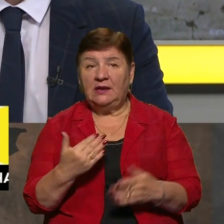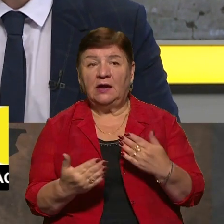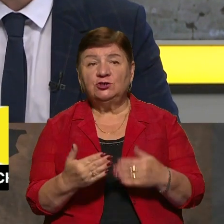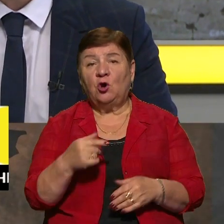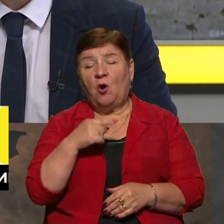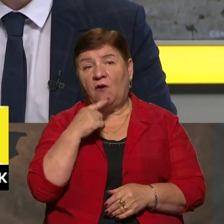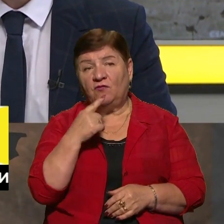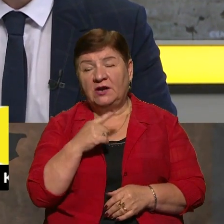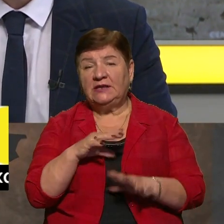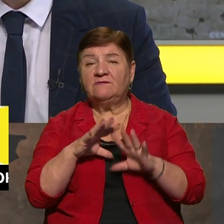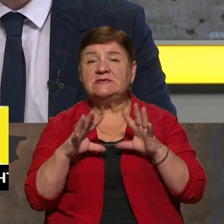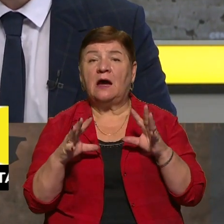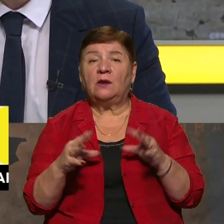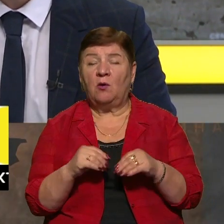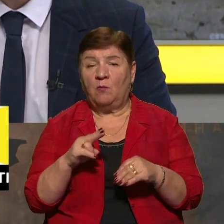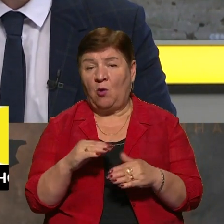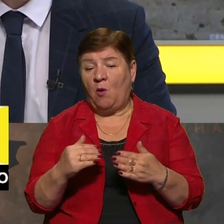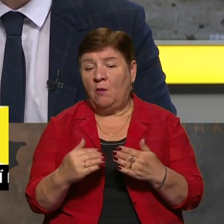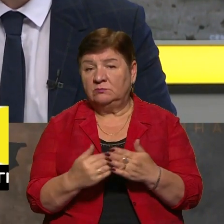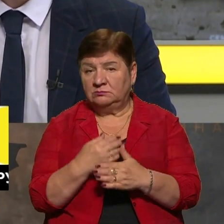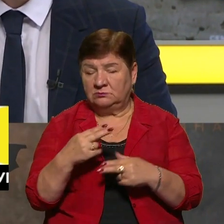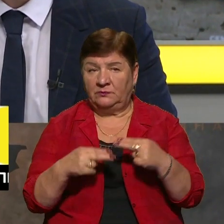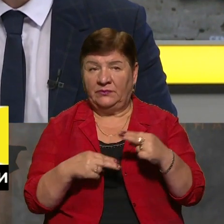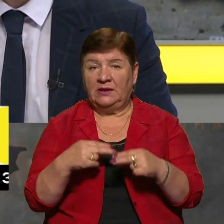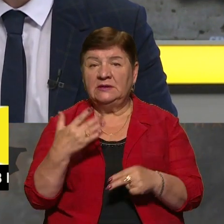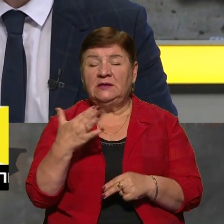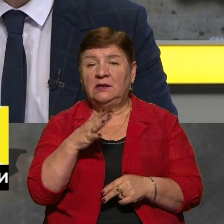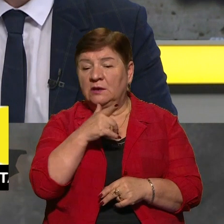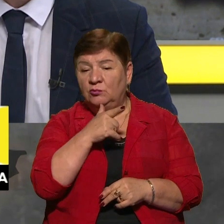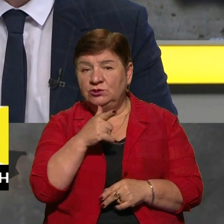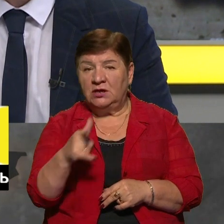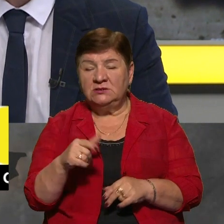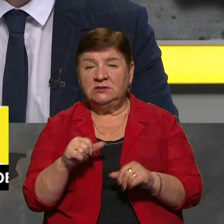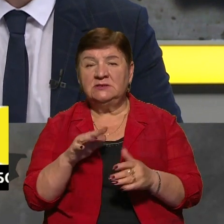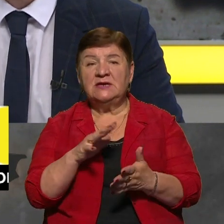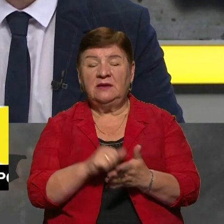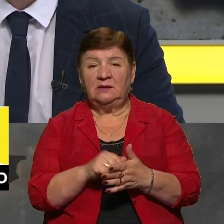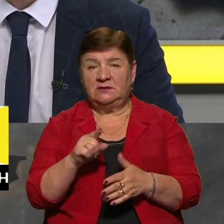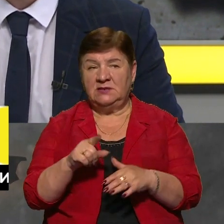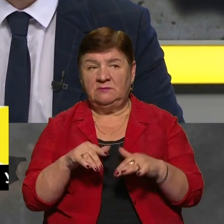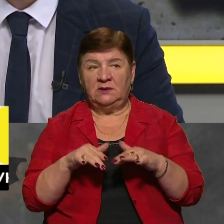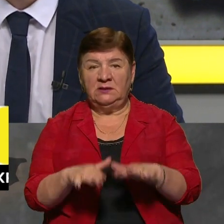говорити загалом про повноцінну відбудову, скільки у часі може зайняти цей процес?